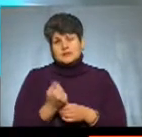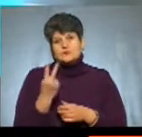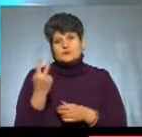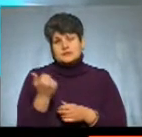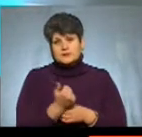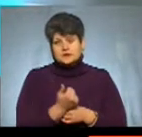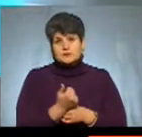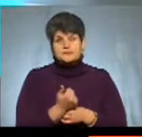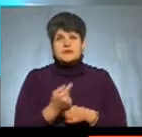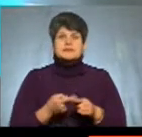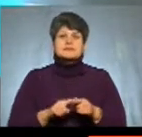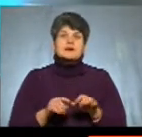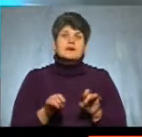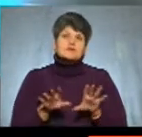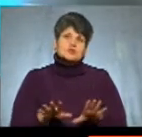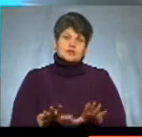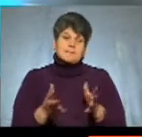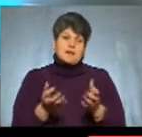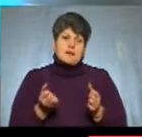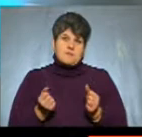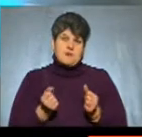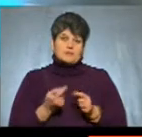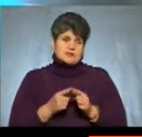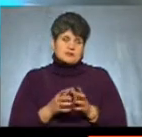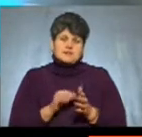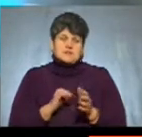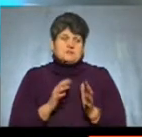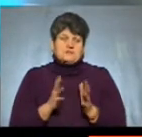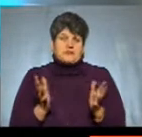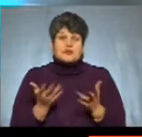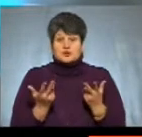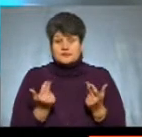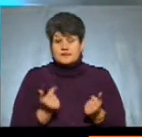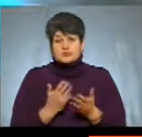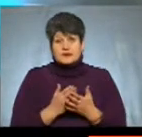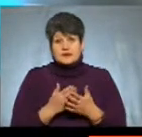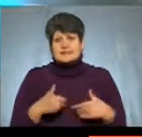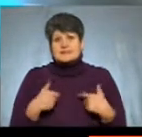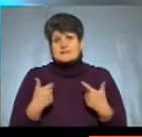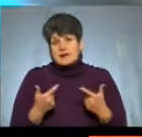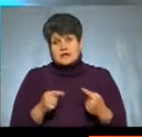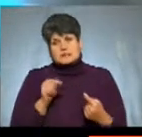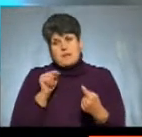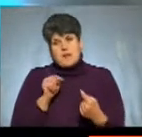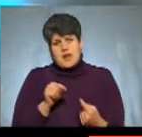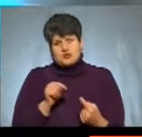тижнів таке рішення приймається, максимум. Якщо, звичайно, є якісь звернення, якісь заперечення,